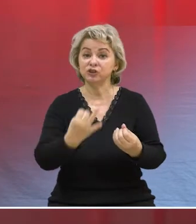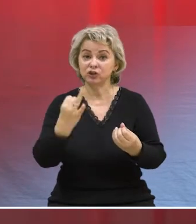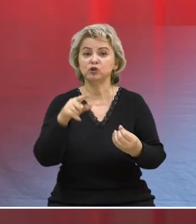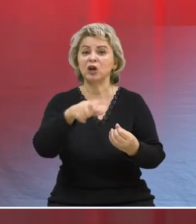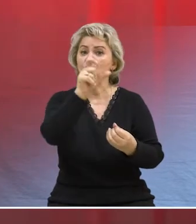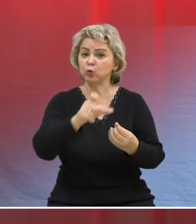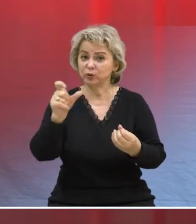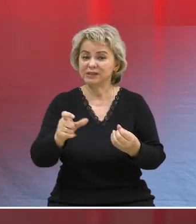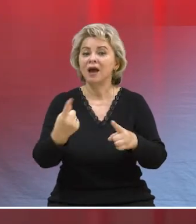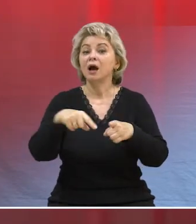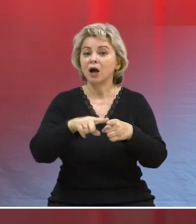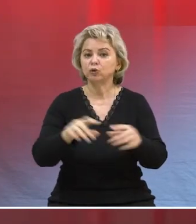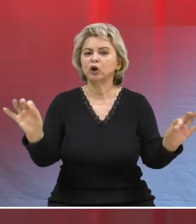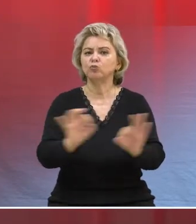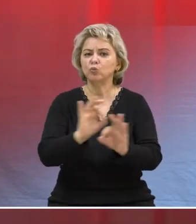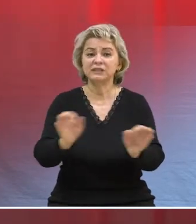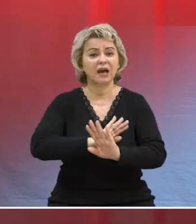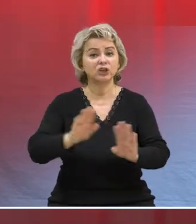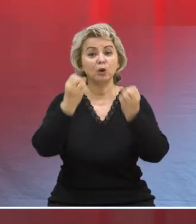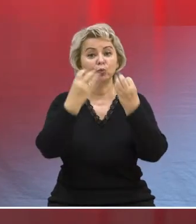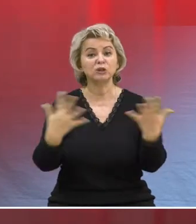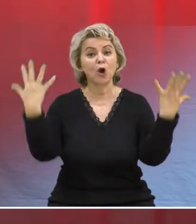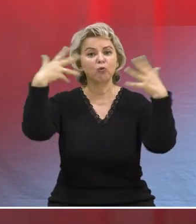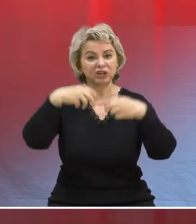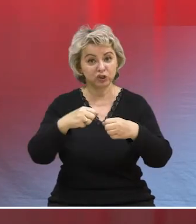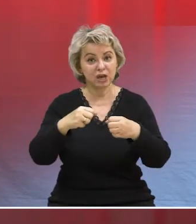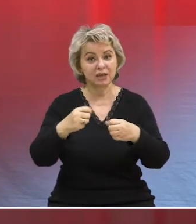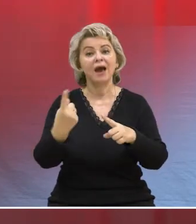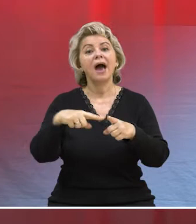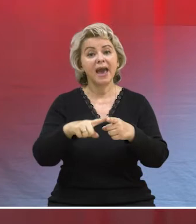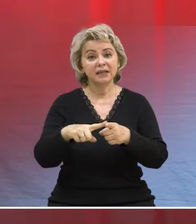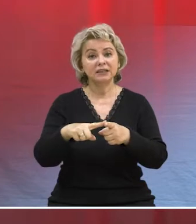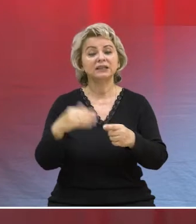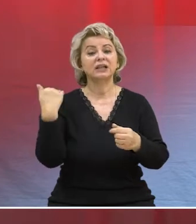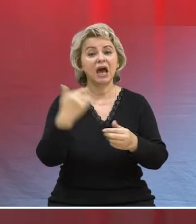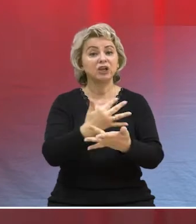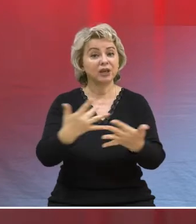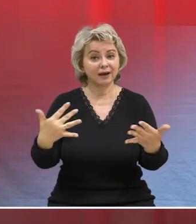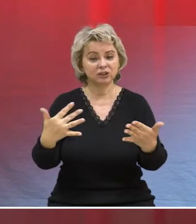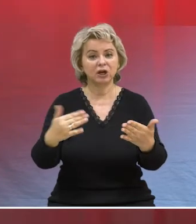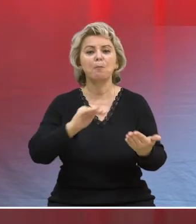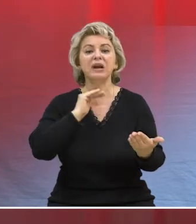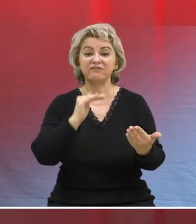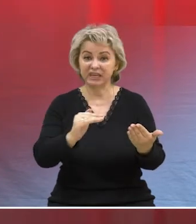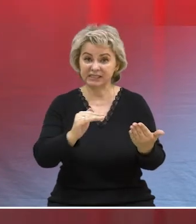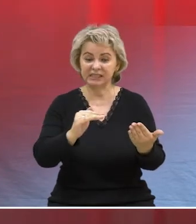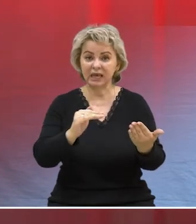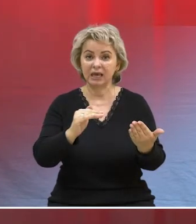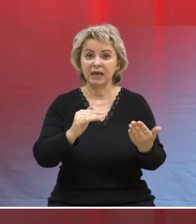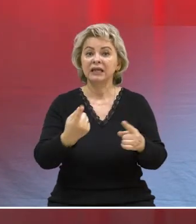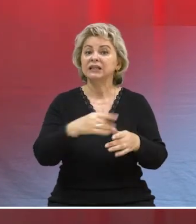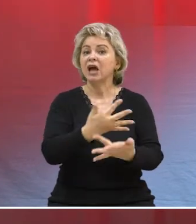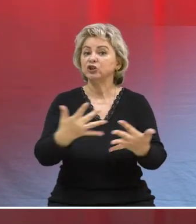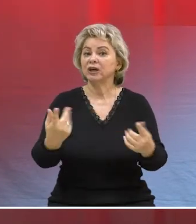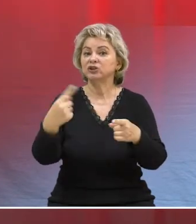заинтересованные люди, для которых музыка – это не просто увлечение, это для некоторых профессия,